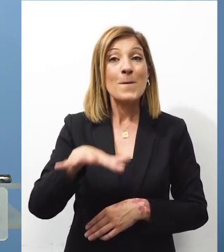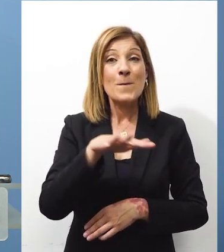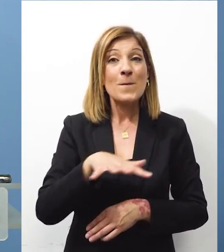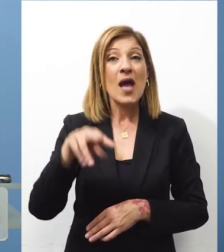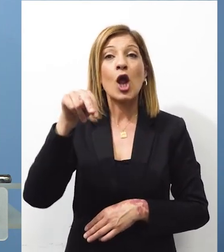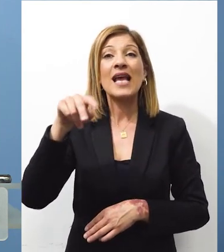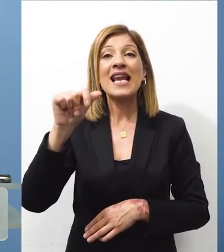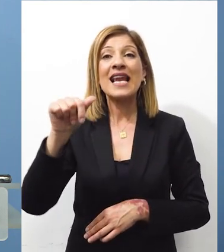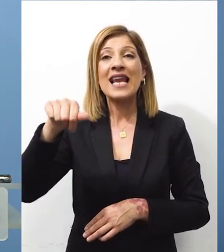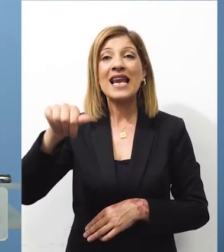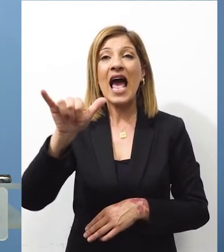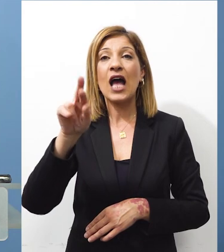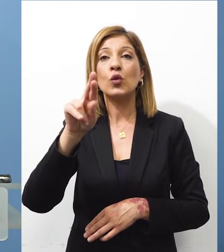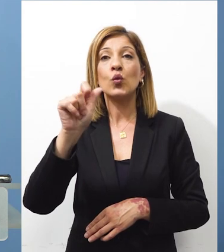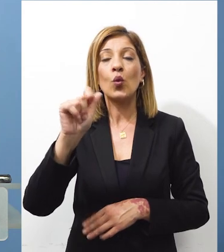Νατούρα